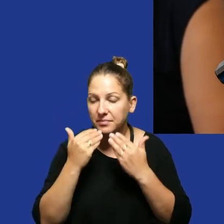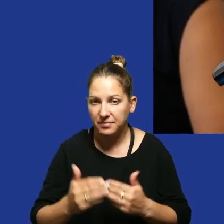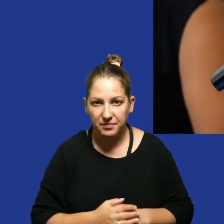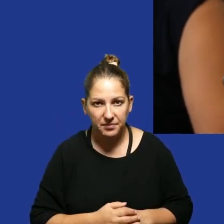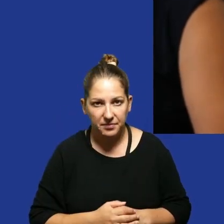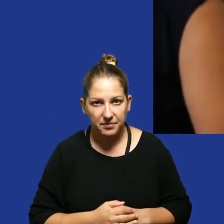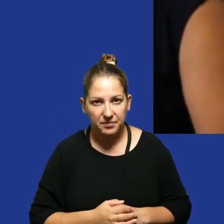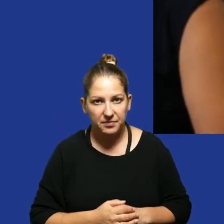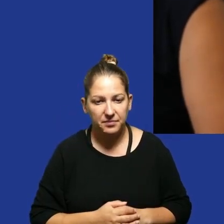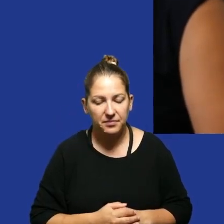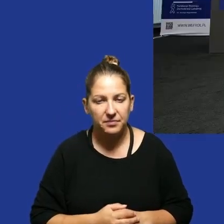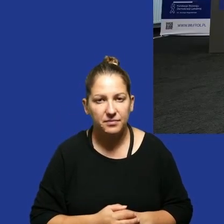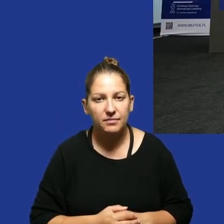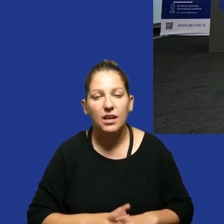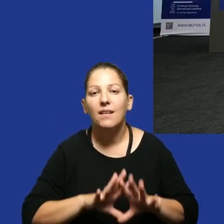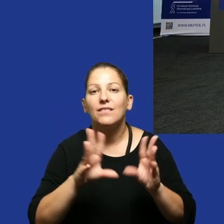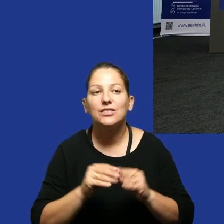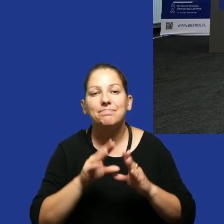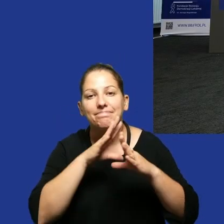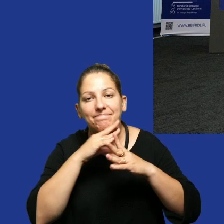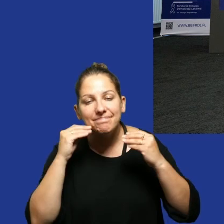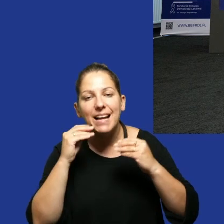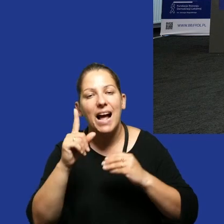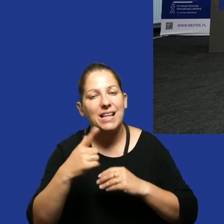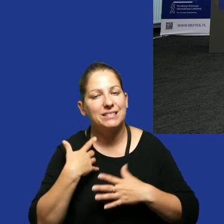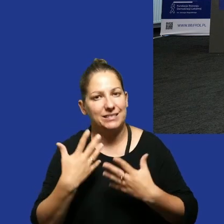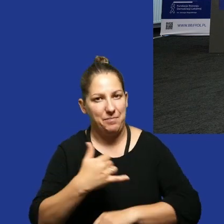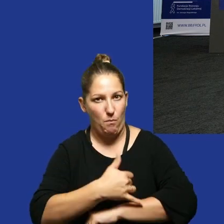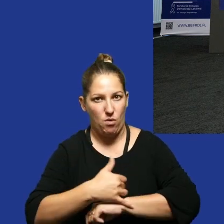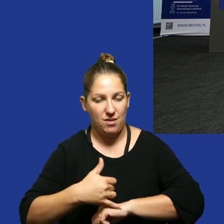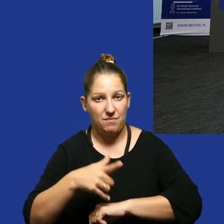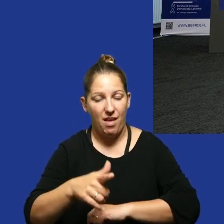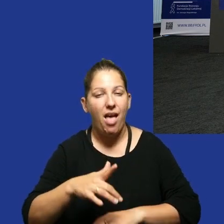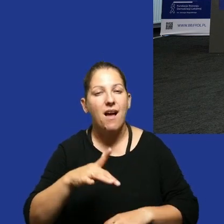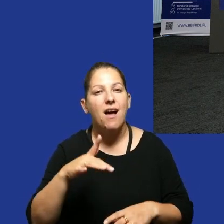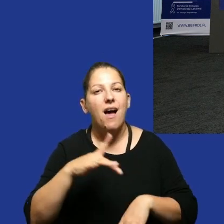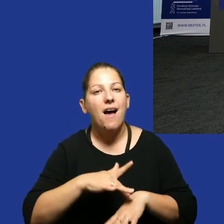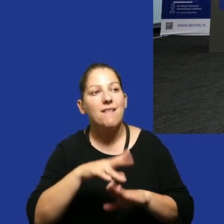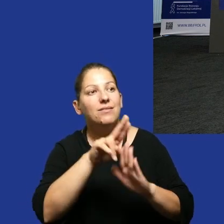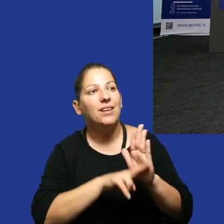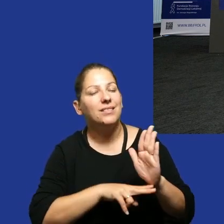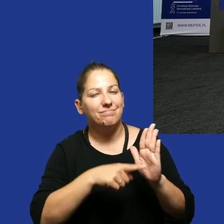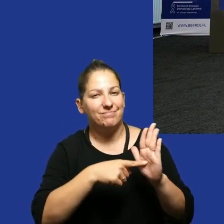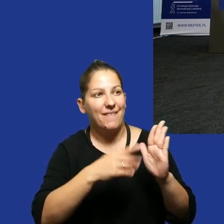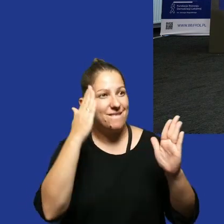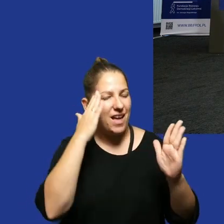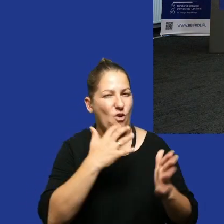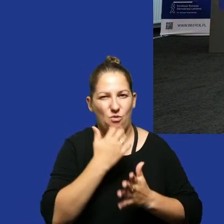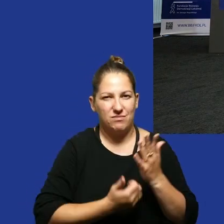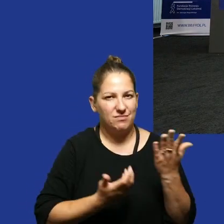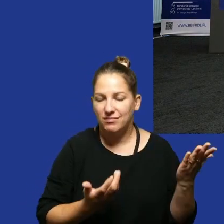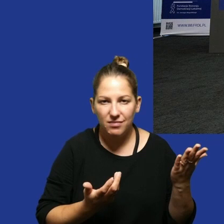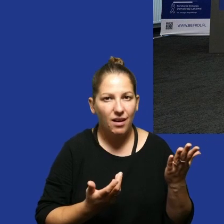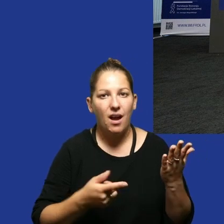Przepraszam, Iwona, bo tutaj wszyscy z uśmiechem, ale ja chcę podkreślić, że ten efekt mrożący to jest naprawdę bardzo mocne